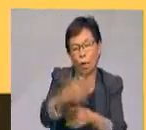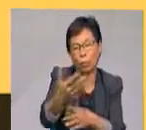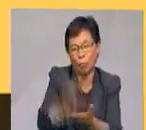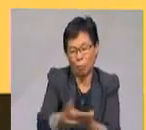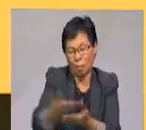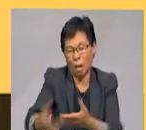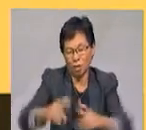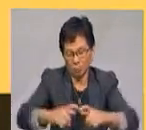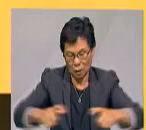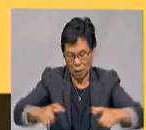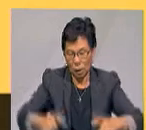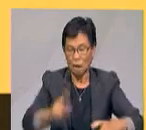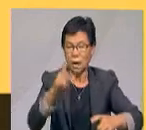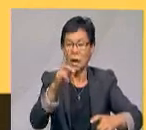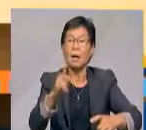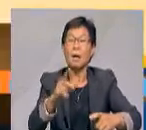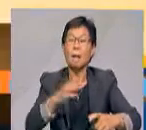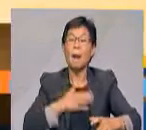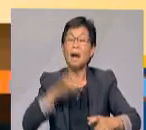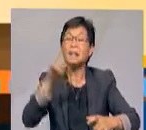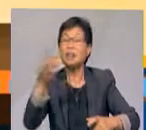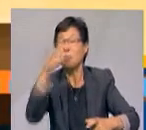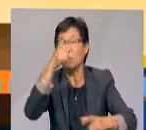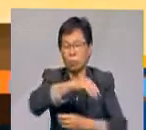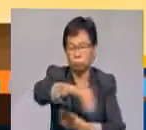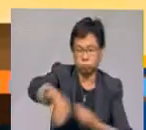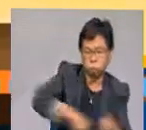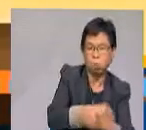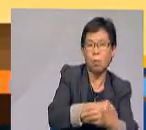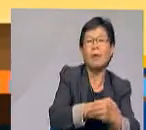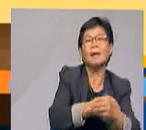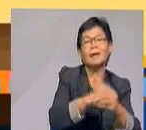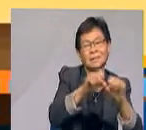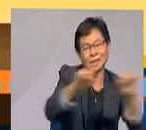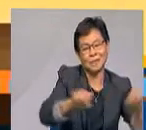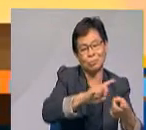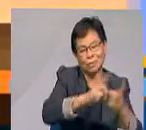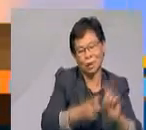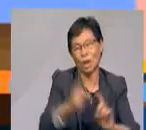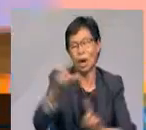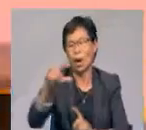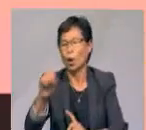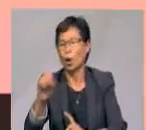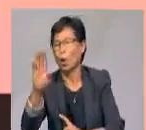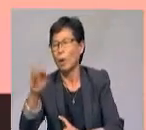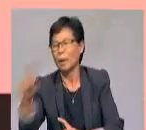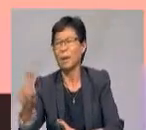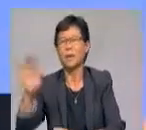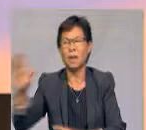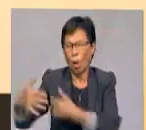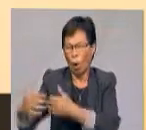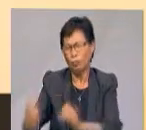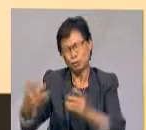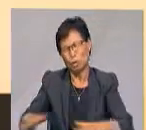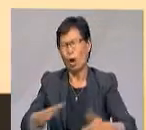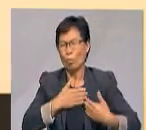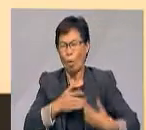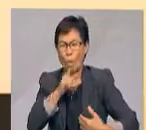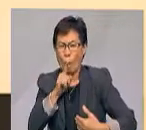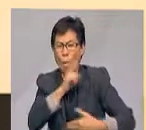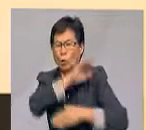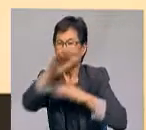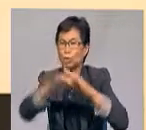mendapatkan dekoder MyTV susulan peralihan ke sistem digital. Tambah Gobin, pihak berkementeran juga komited memastikan